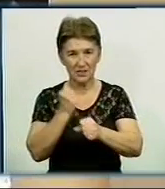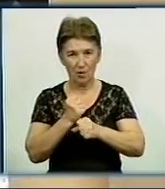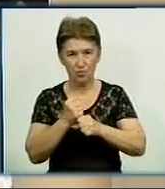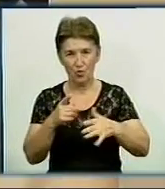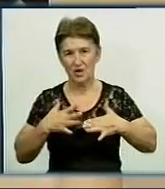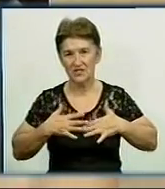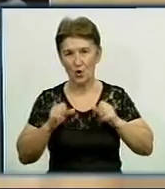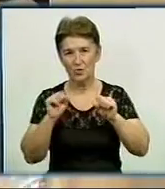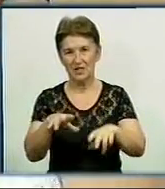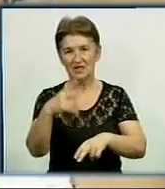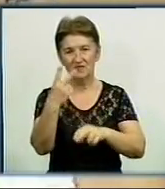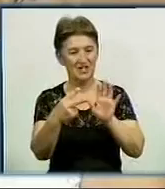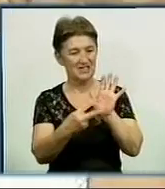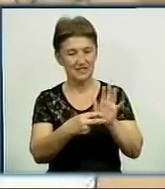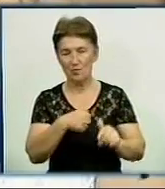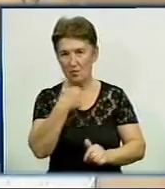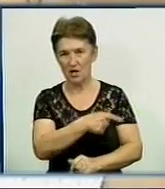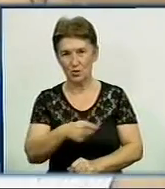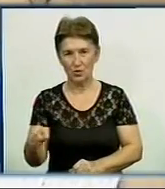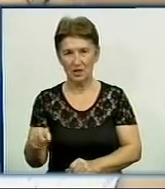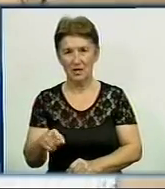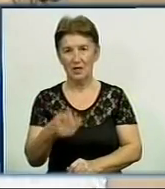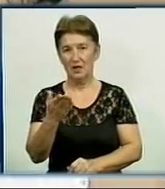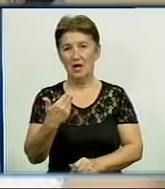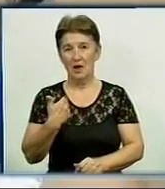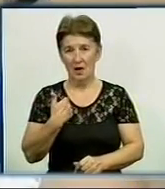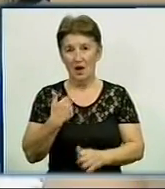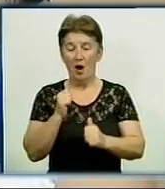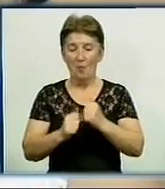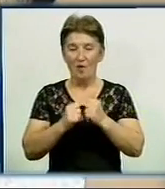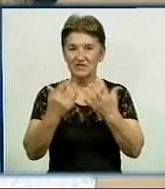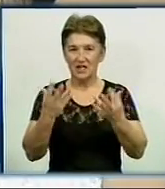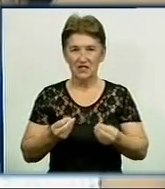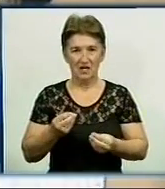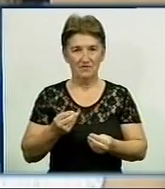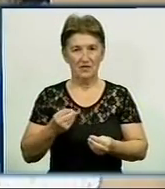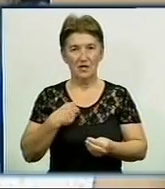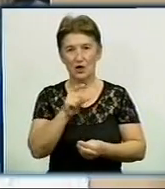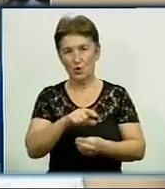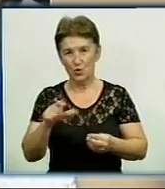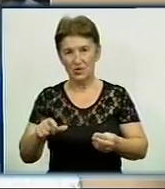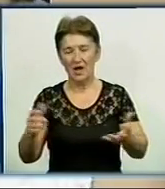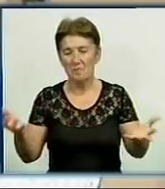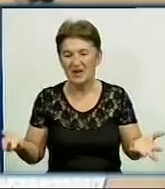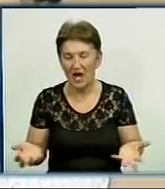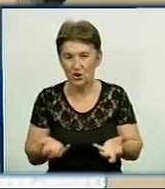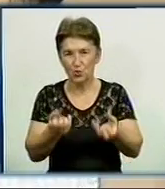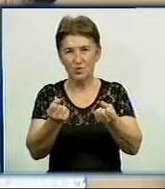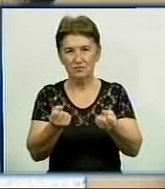повсяденна наша робота, коли ми людей, які вмирають, ми їх рятуємо, ми їх приводимо